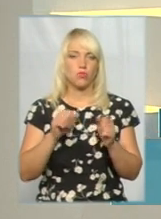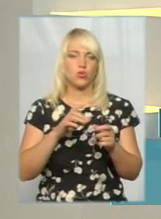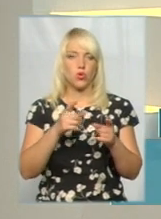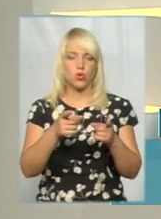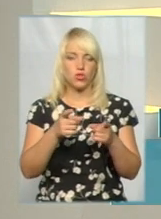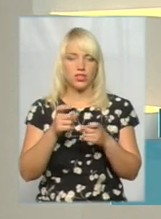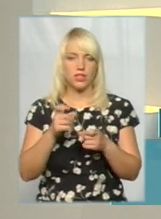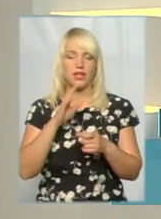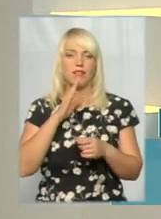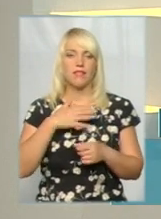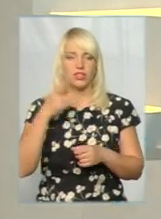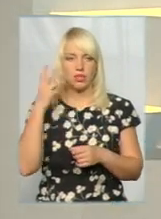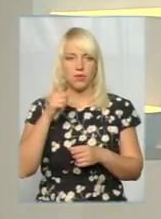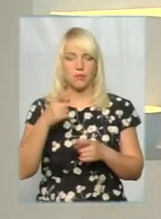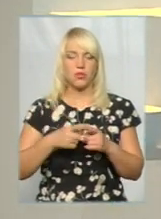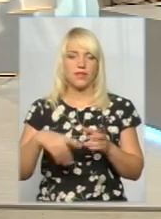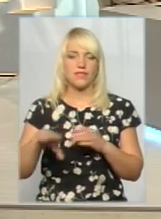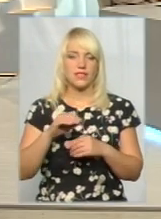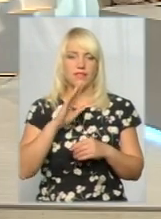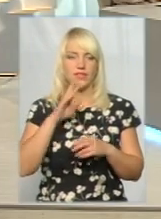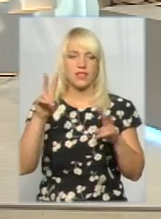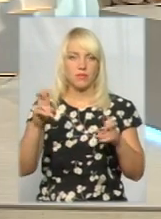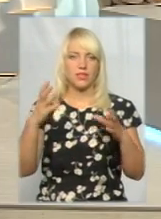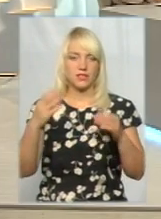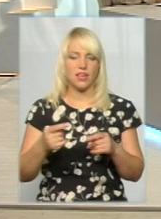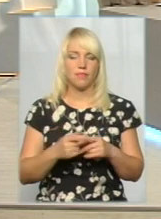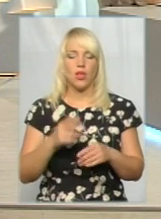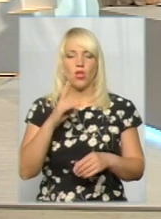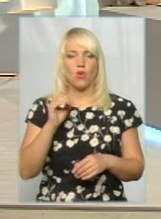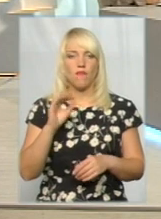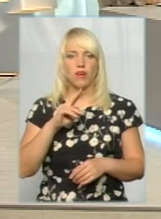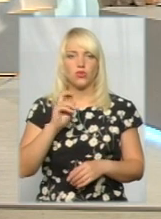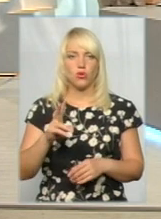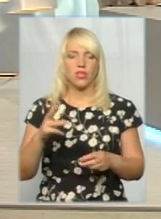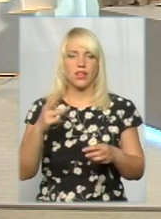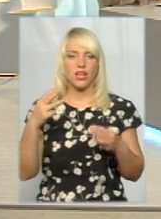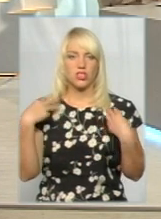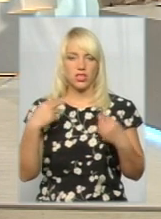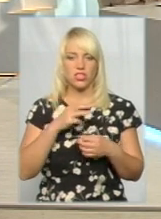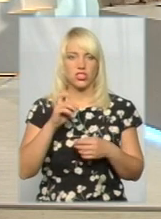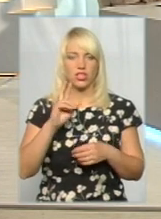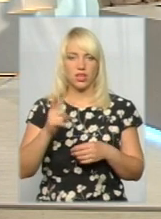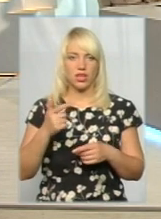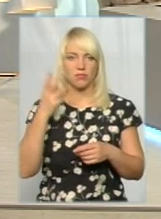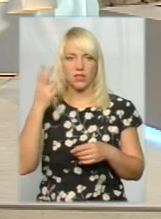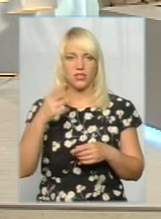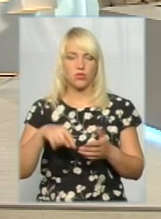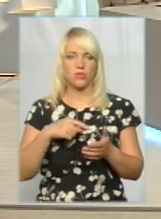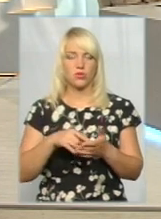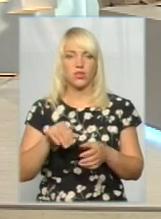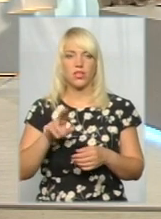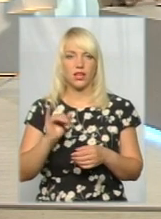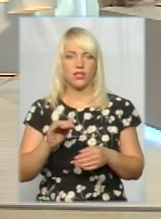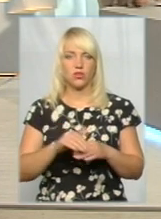сьогодні у темі дня. Наш гіст сьогодні Василь Новачок, начальник управління житлово-комунального господарства Хмельницької міської ради. Добрий вечір.